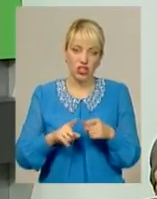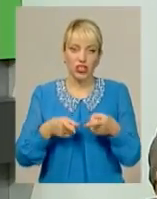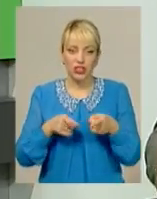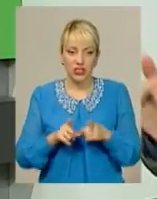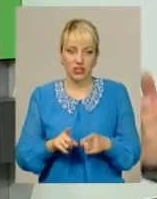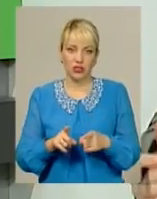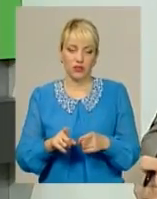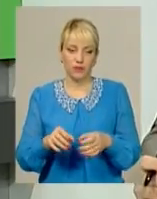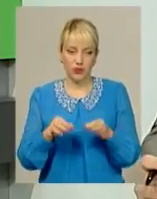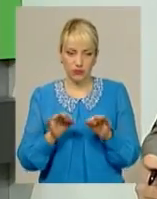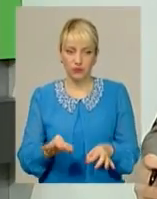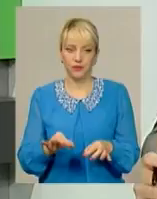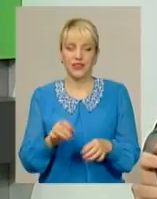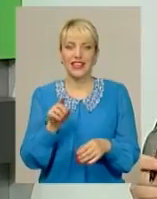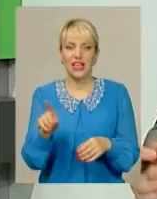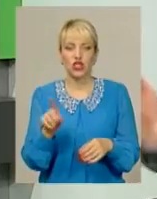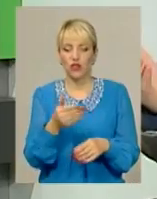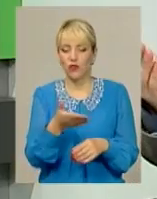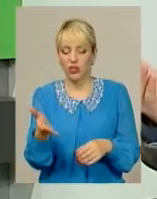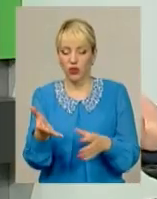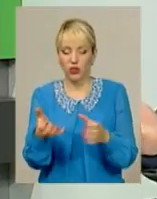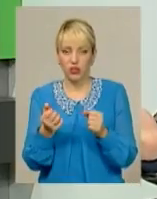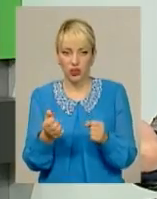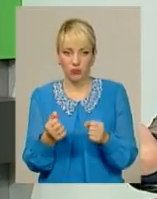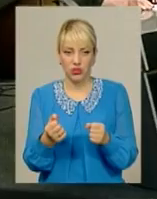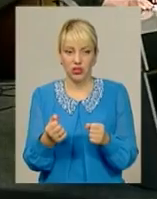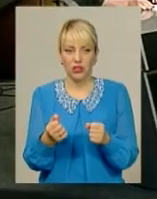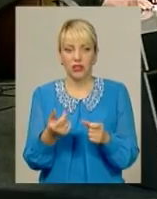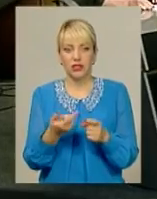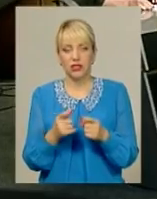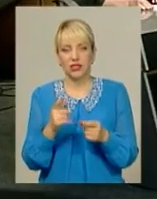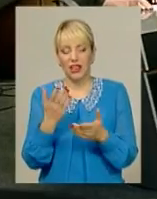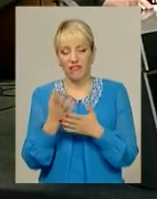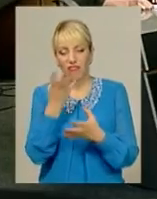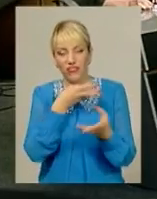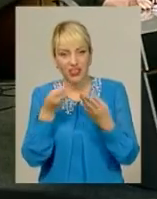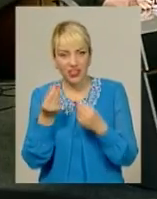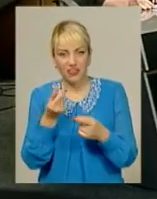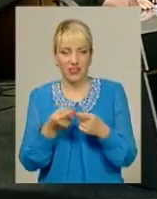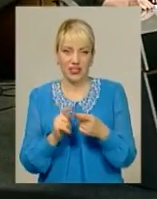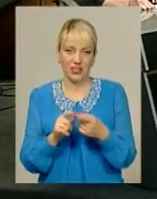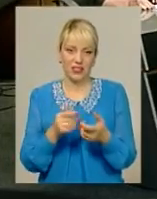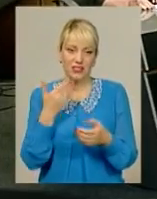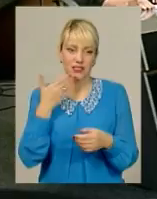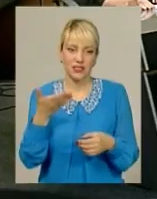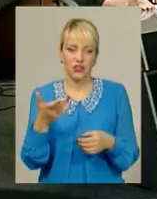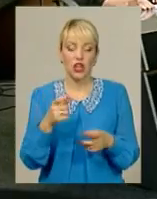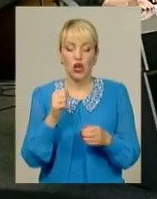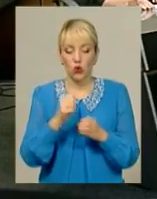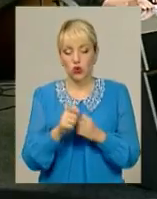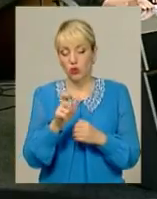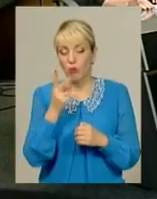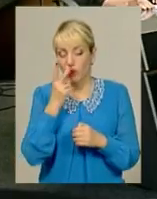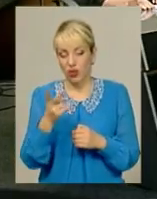те, що вони отримують кошти, чи фіктивними є їхні звіту. Тут кожен виборець сам має вирішити вже напередодні виборів, коли